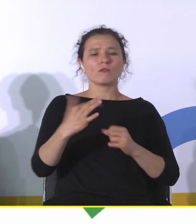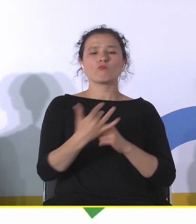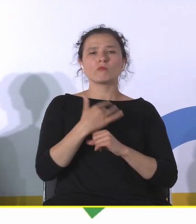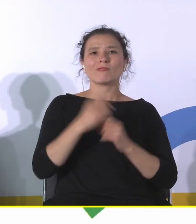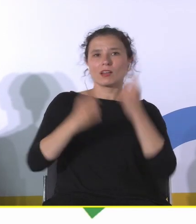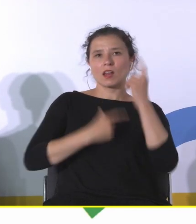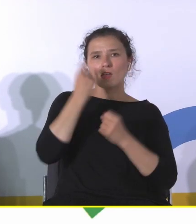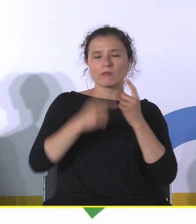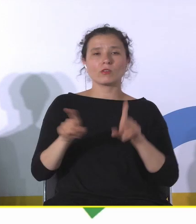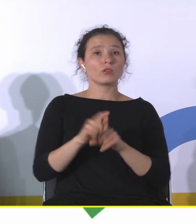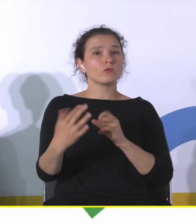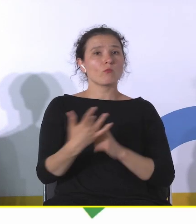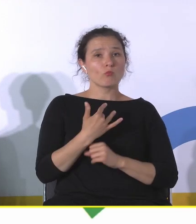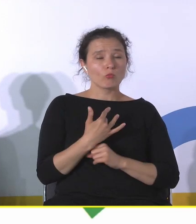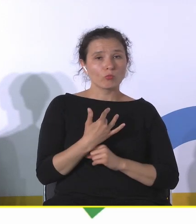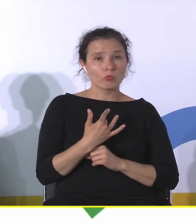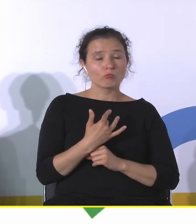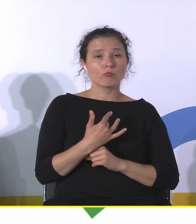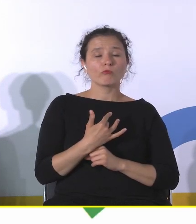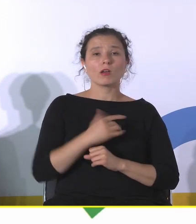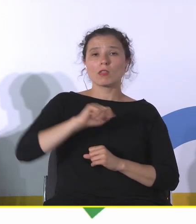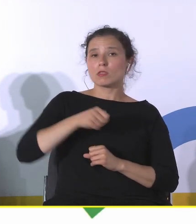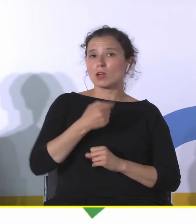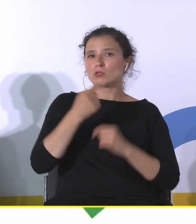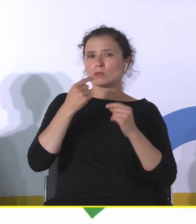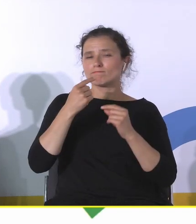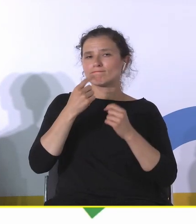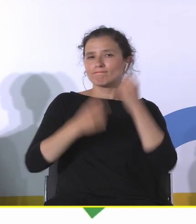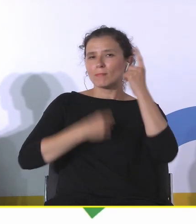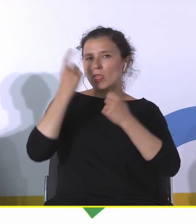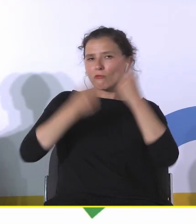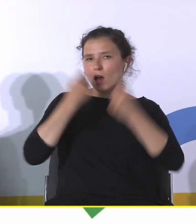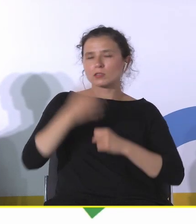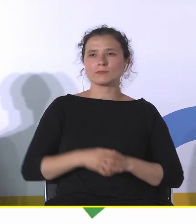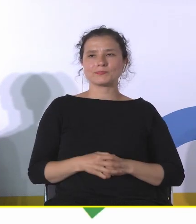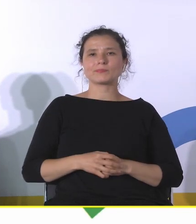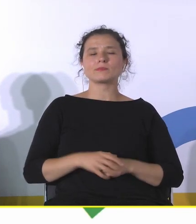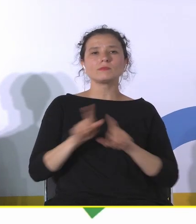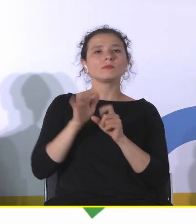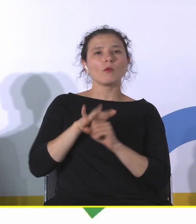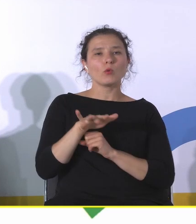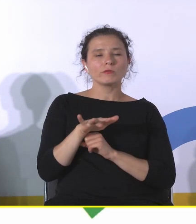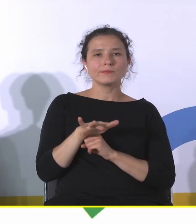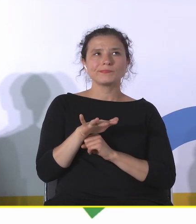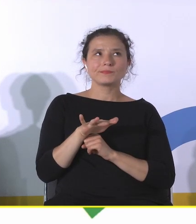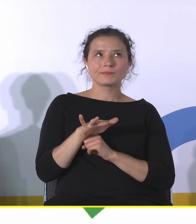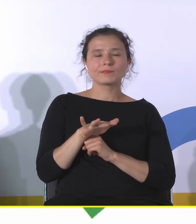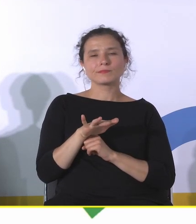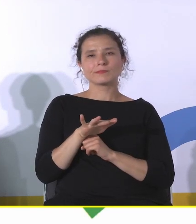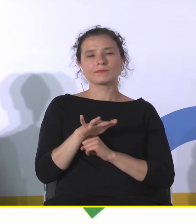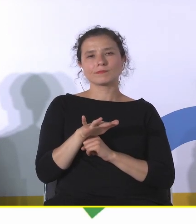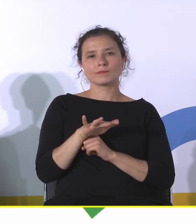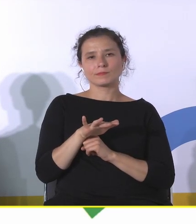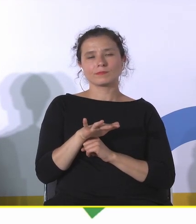wpływ na to, na nasze, na procesy innowacyjne. Mają wpływ również na nasze